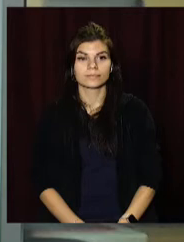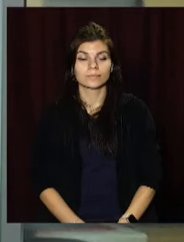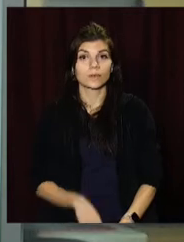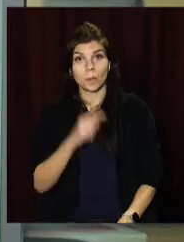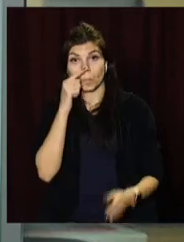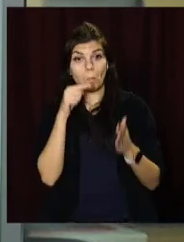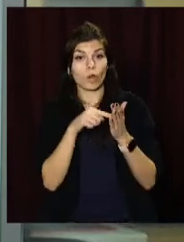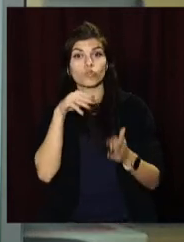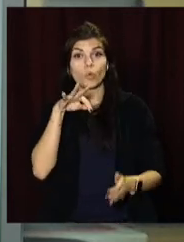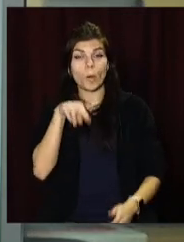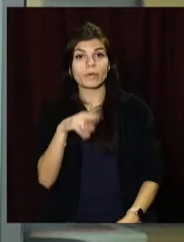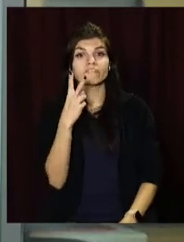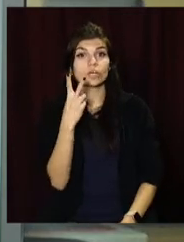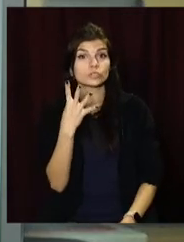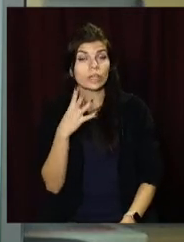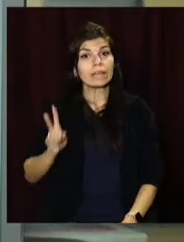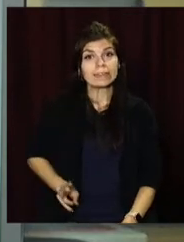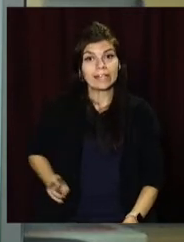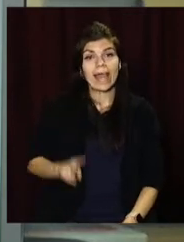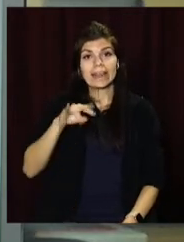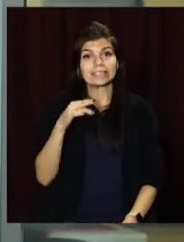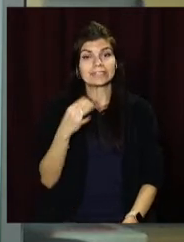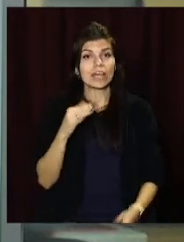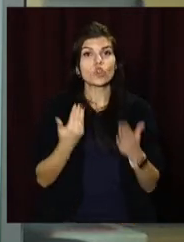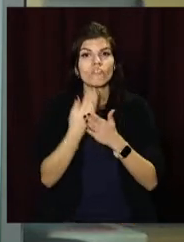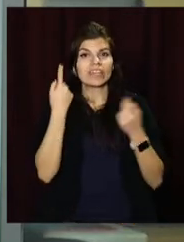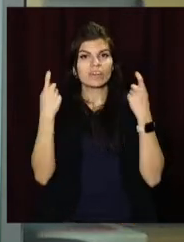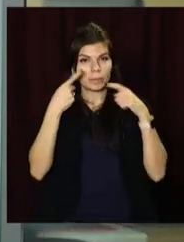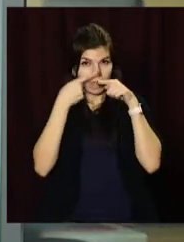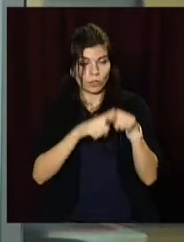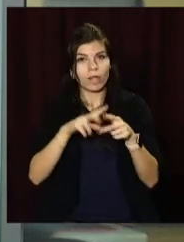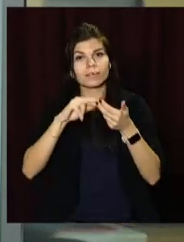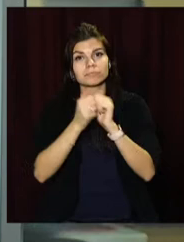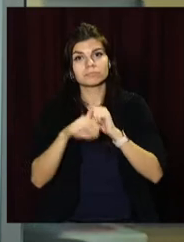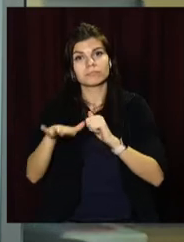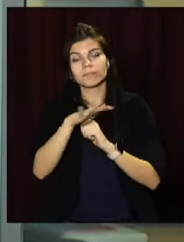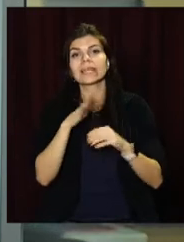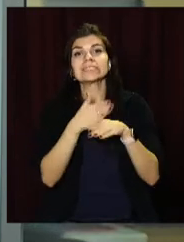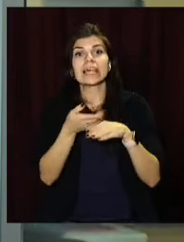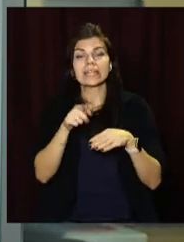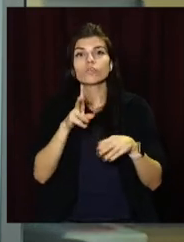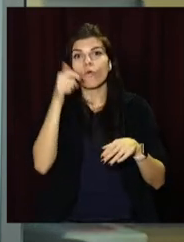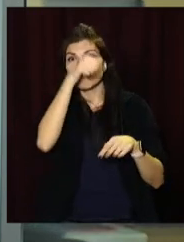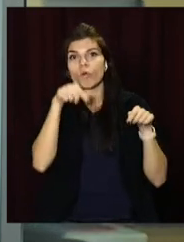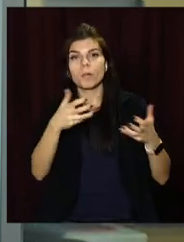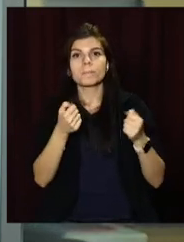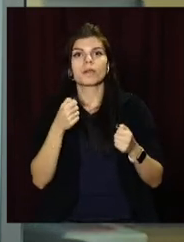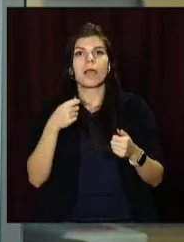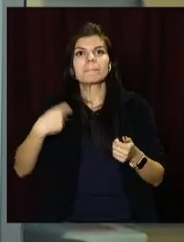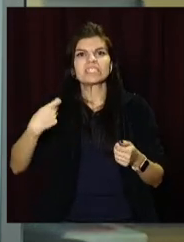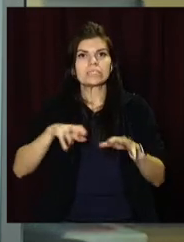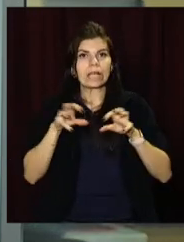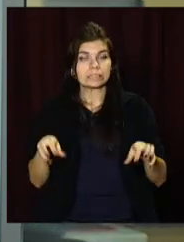Потрапила до ТОП-24. Директорка ліцею нових інформаційних технологій Кам'янського серед тих, хто цьогоріч отримав президентську